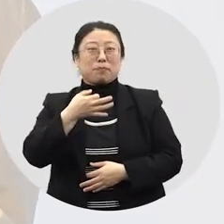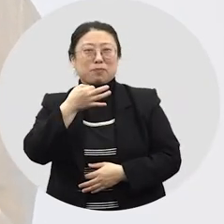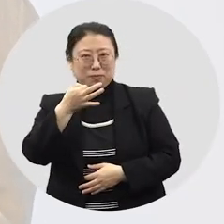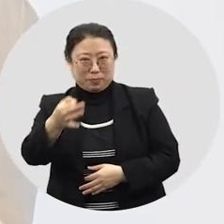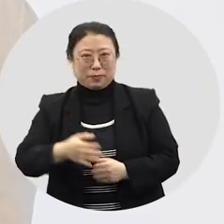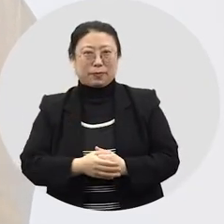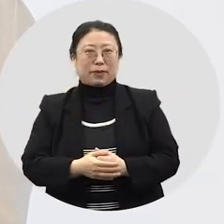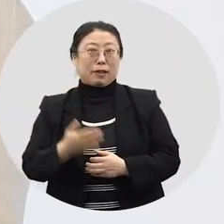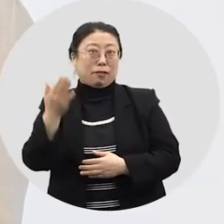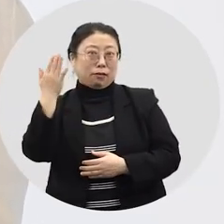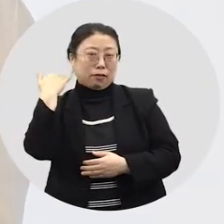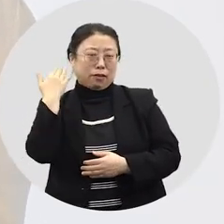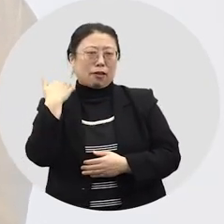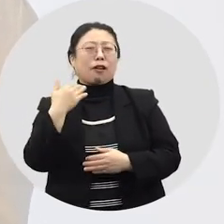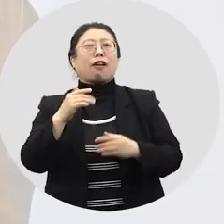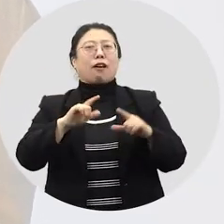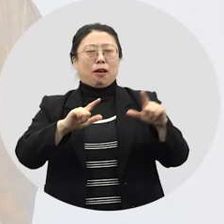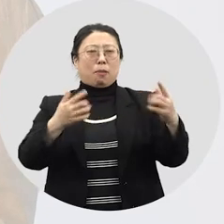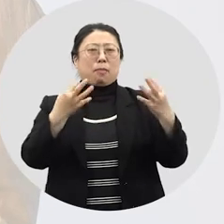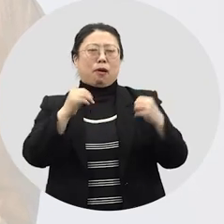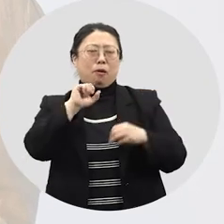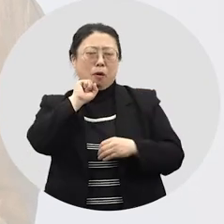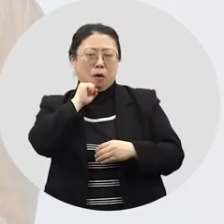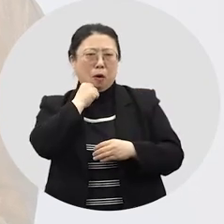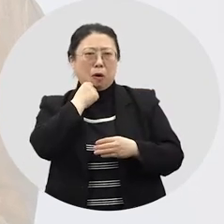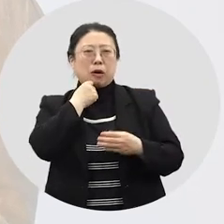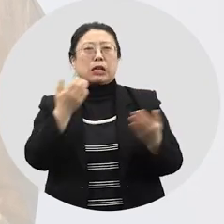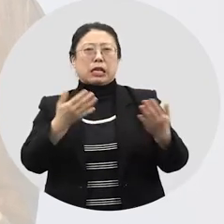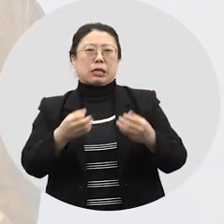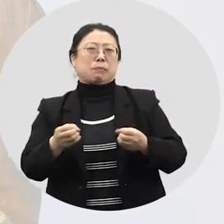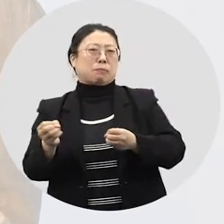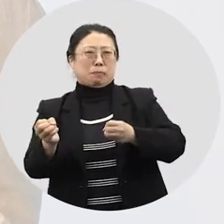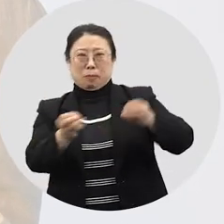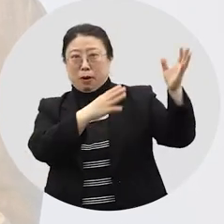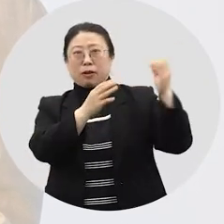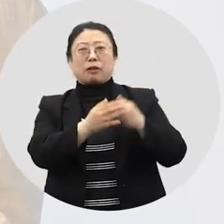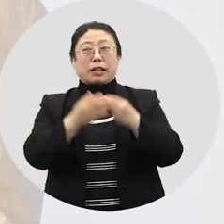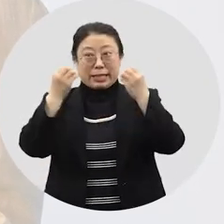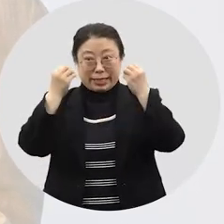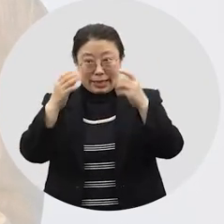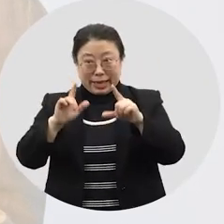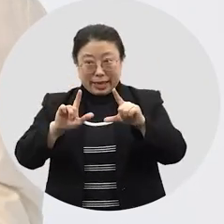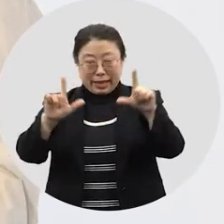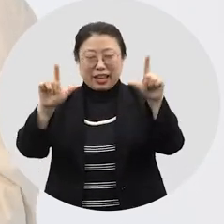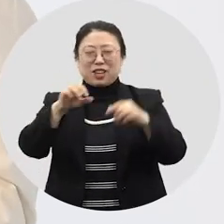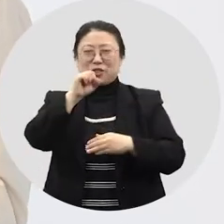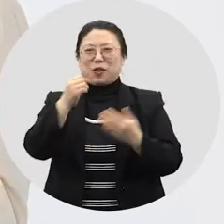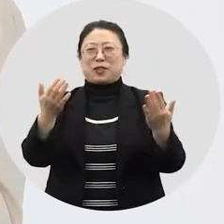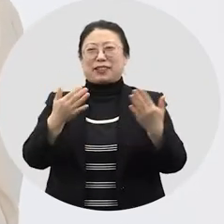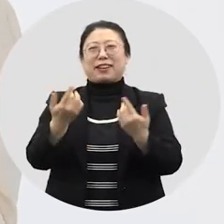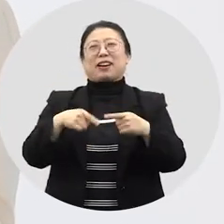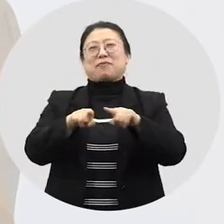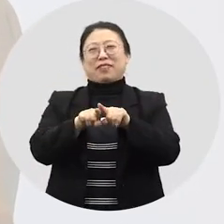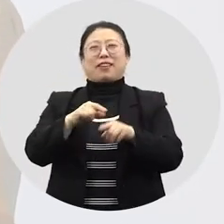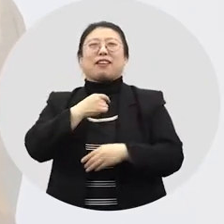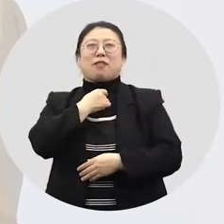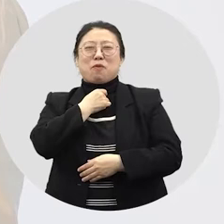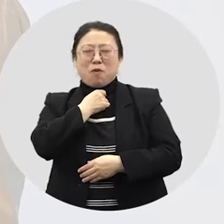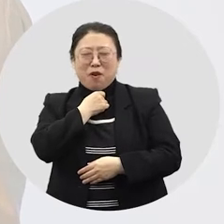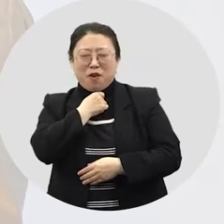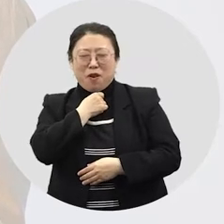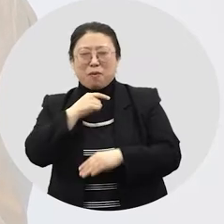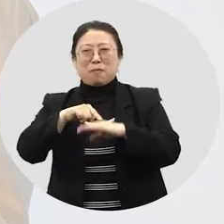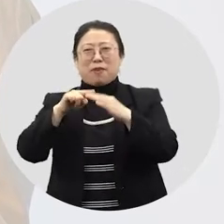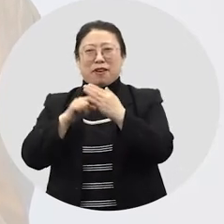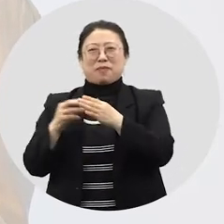지난해의 많은 일과 어려운 일들은 떨쳐버리고 새롭게 맞이하는 새해에는 좋은 일들이 함께하기를 바라는